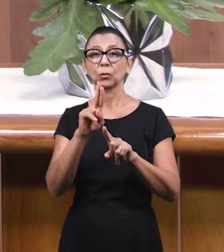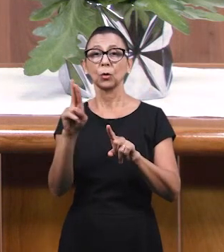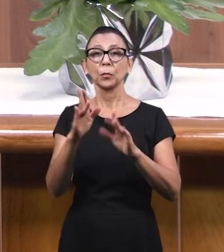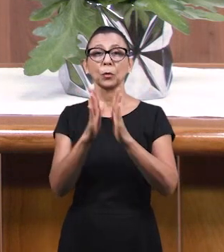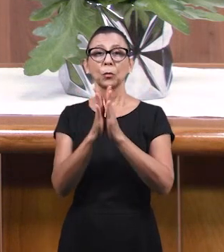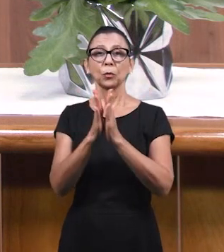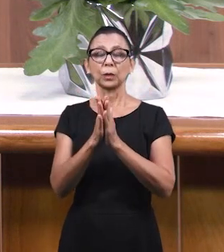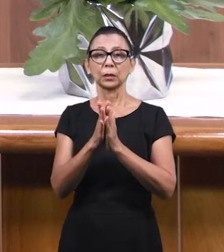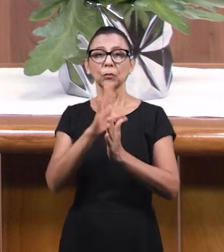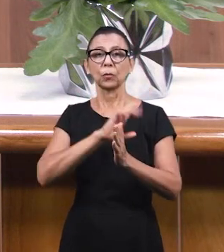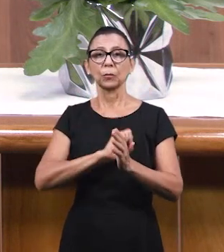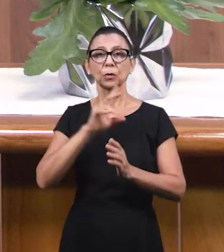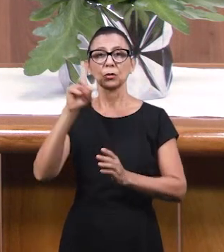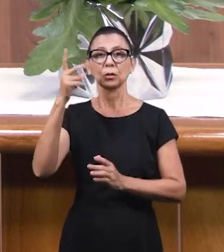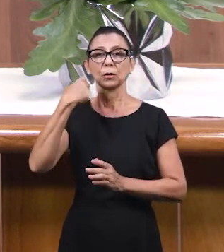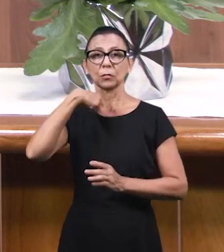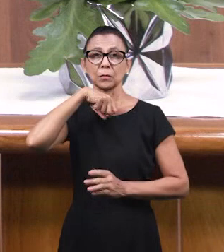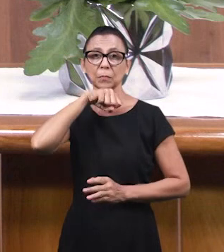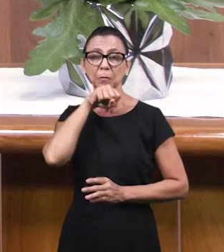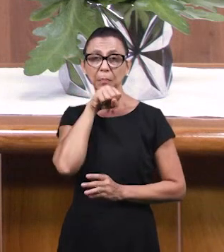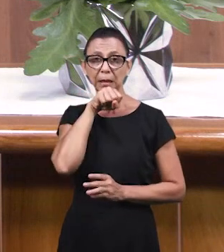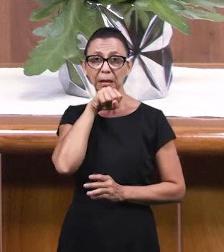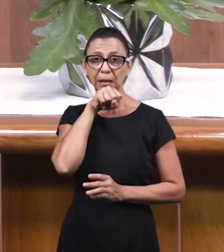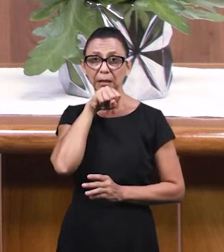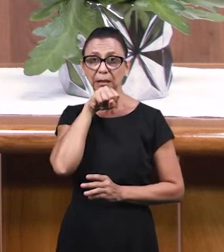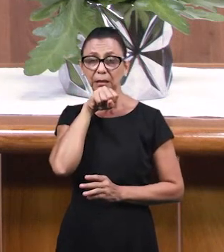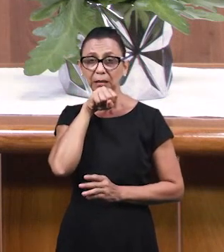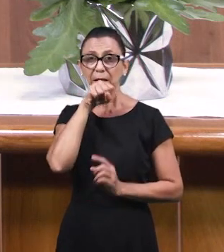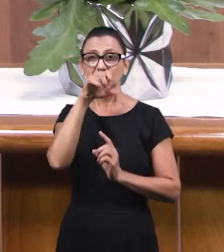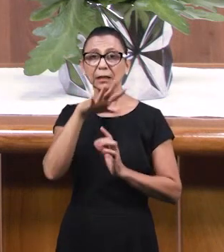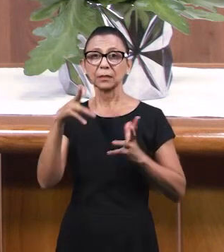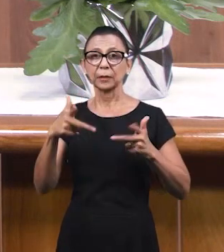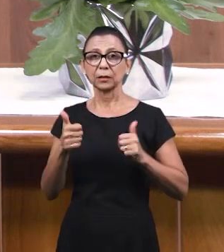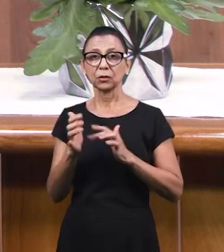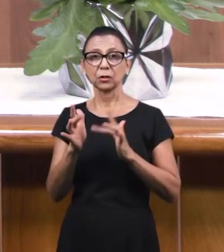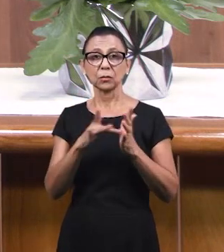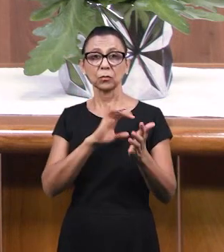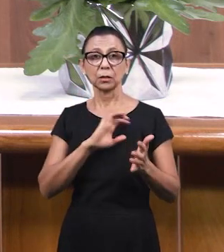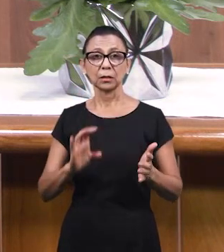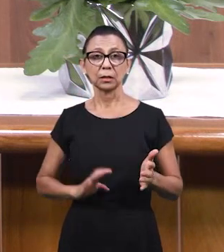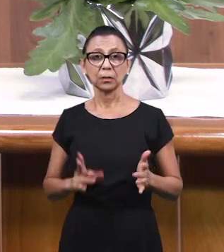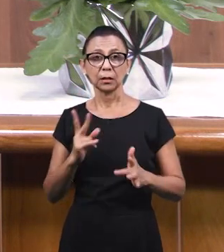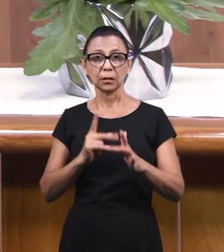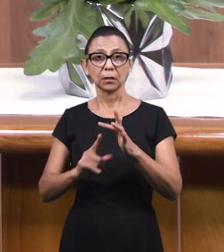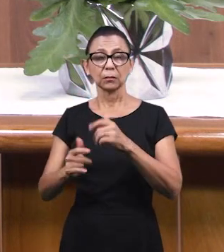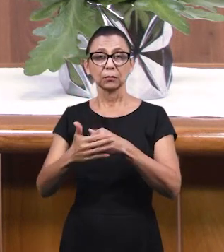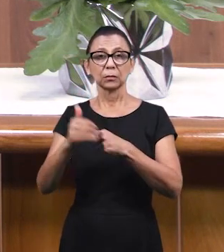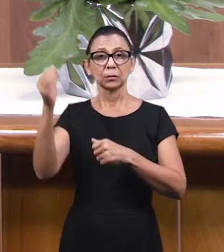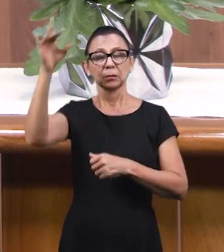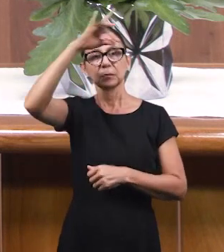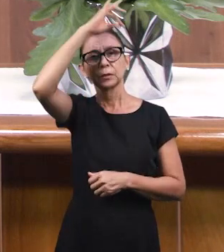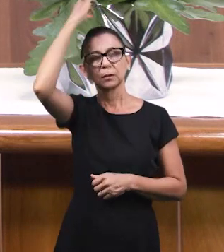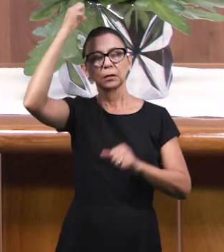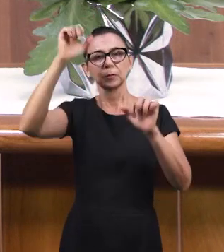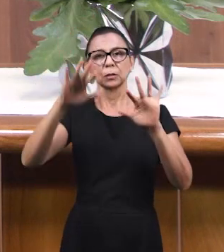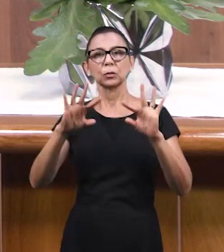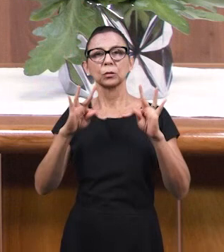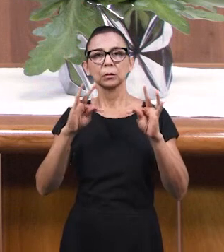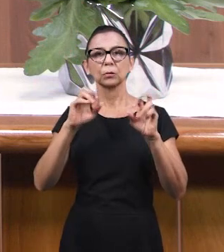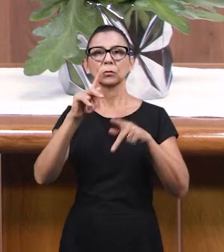исповерим. Любовь Бога Отца, благодать Иисуса Христа и утешение Святого Духа добудутся всеми.